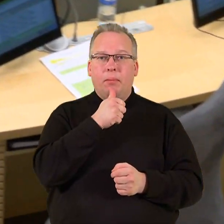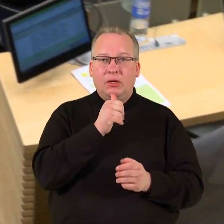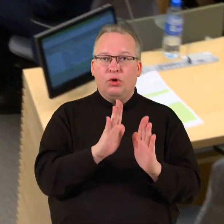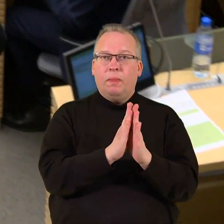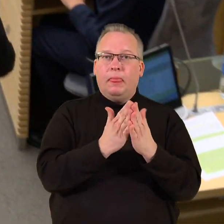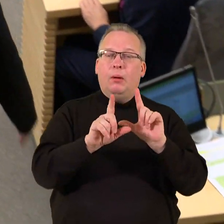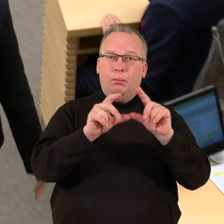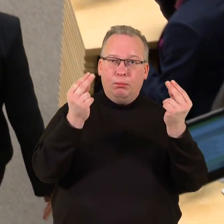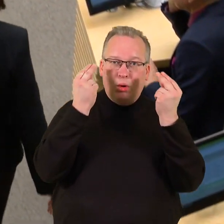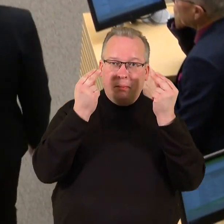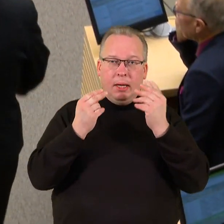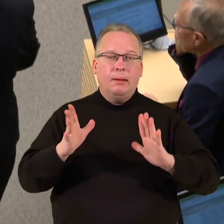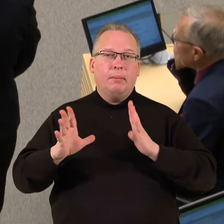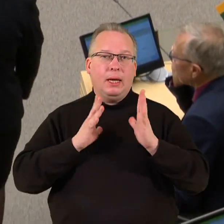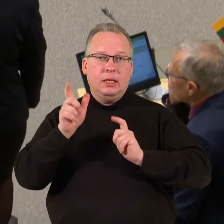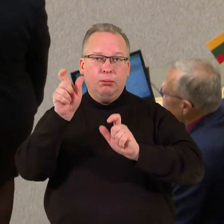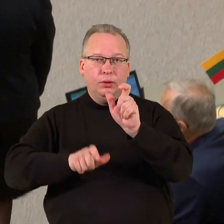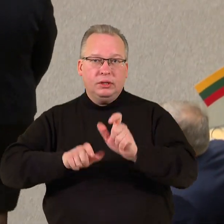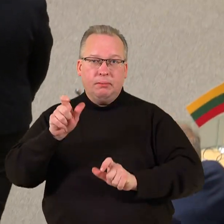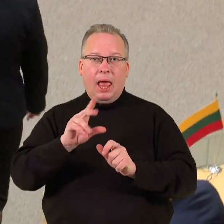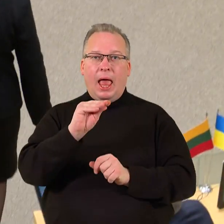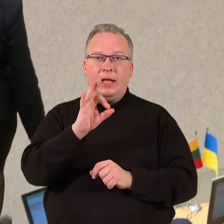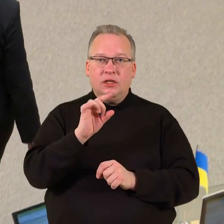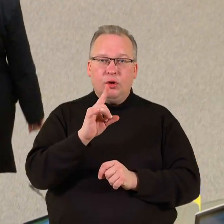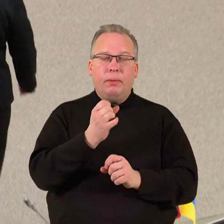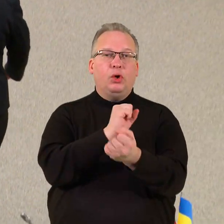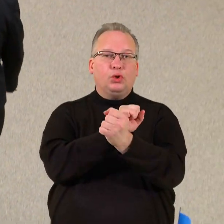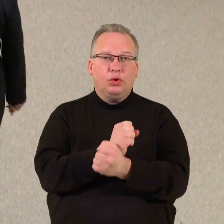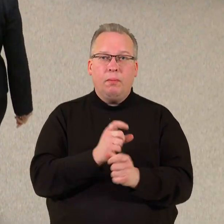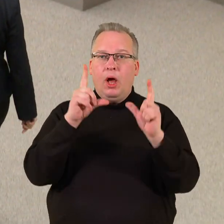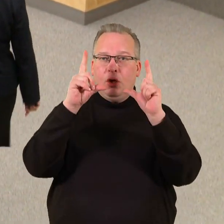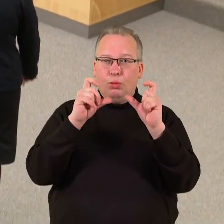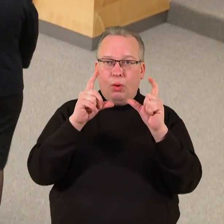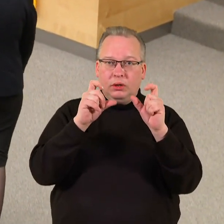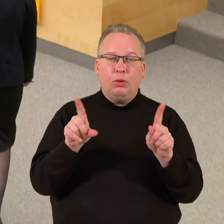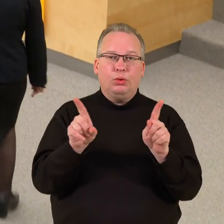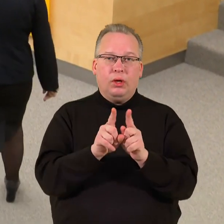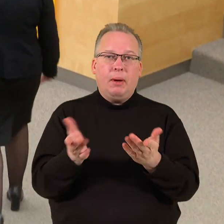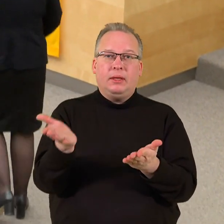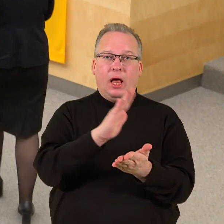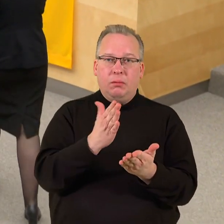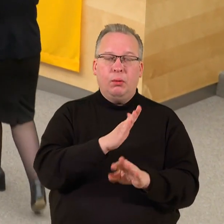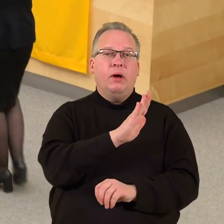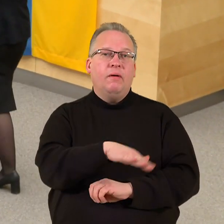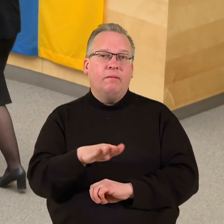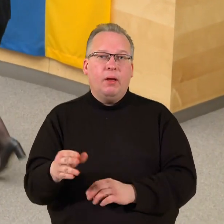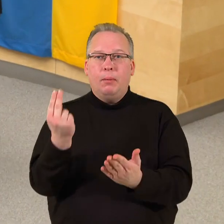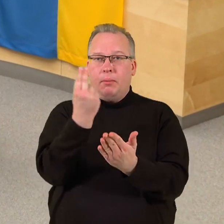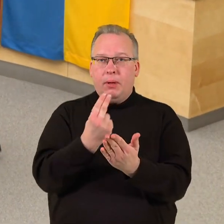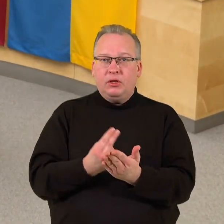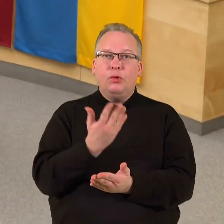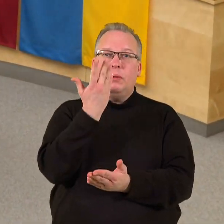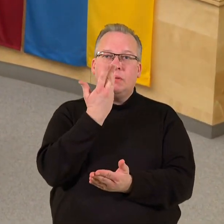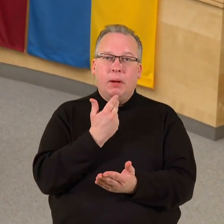vadovėliams, pratybų sąsiūviniams, enciklopedijoms, žodynams, nuotraukų ir reprodukcijų albumams, vaikiškoms, piešimo ir